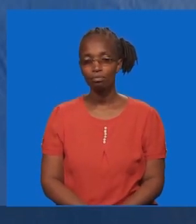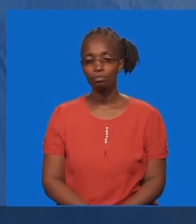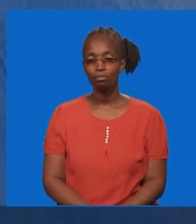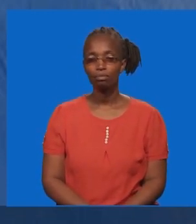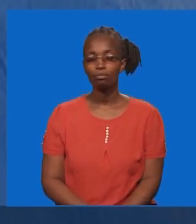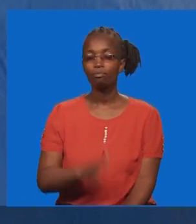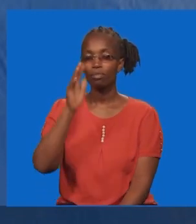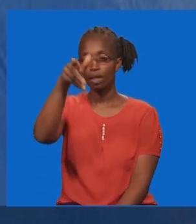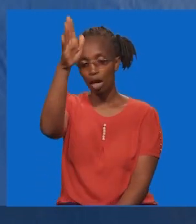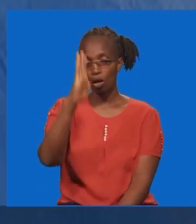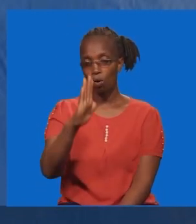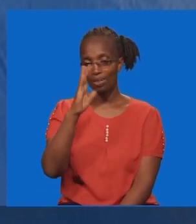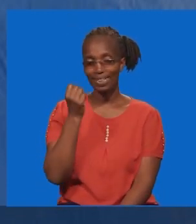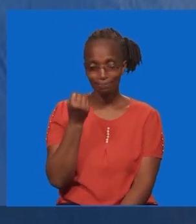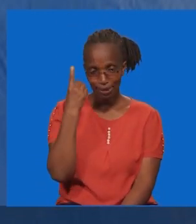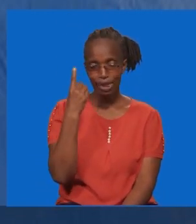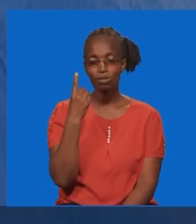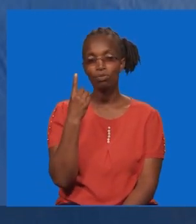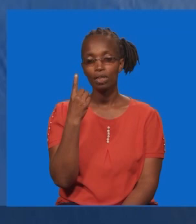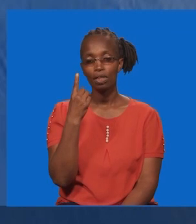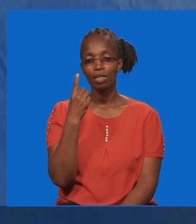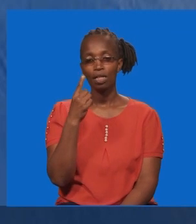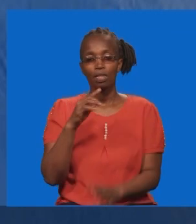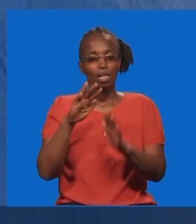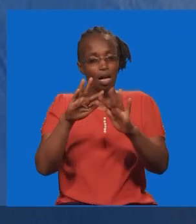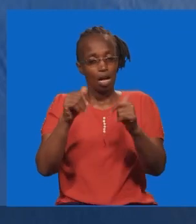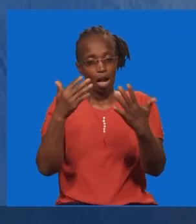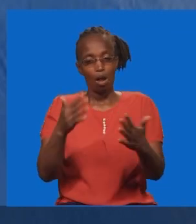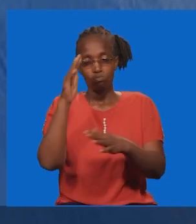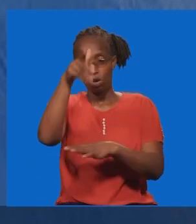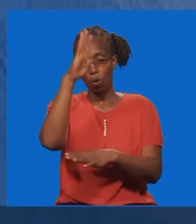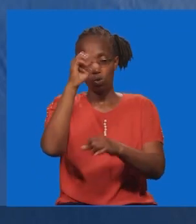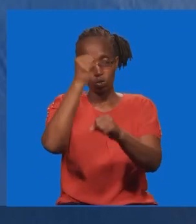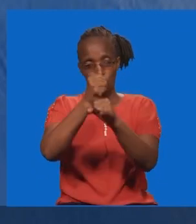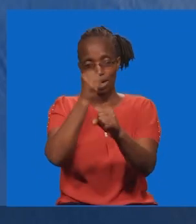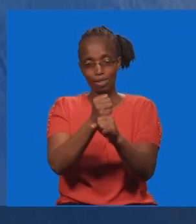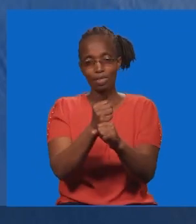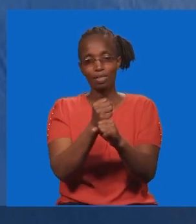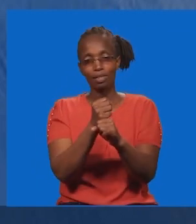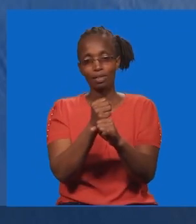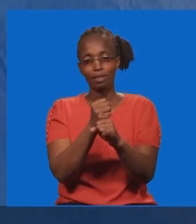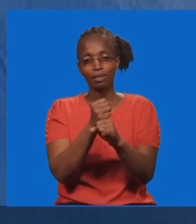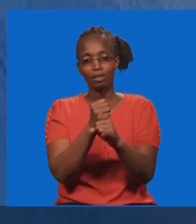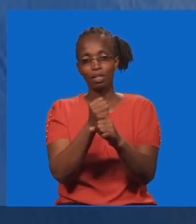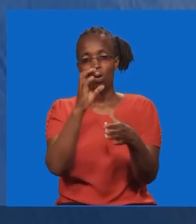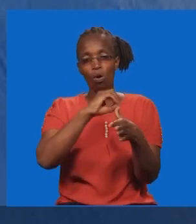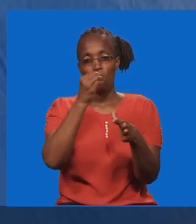Uyo ni mtu ambaye amelewa jinsi mungu anavyo fanya mambo. Jinsi mungu anavyo